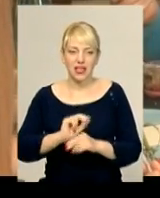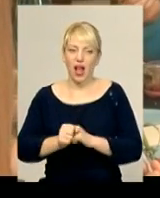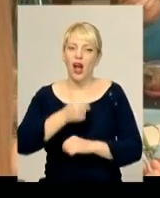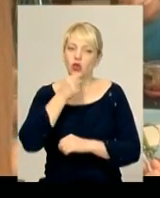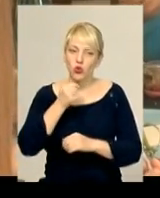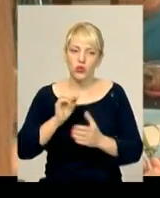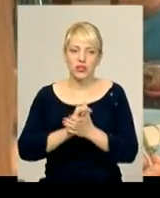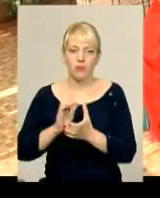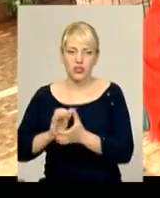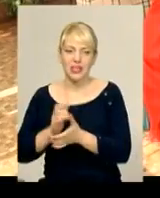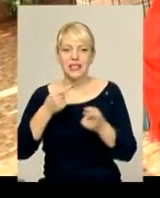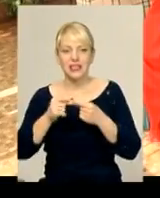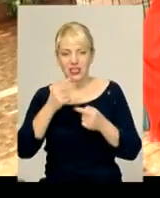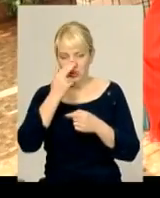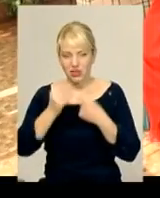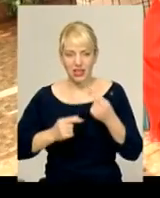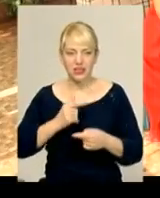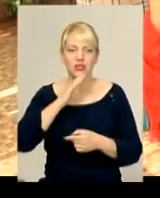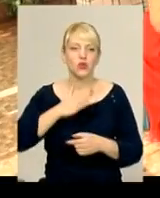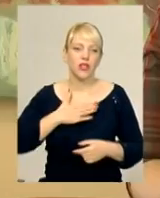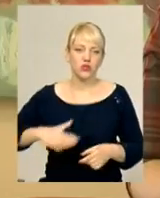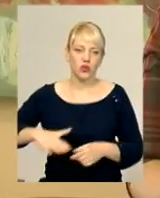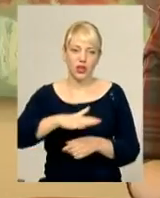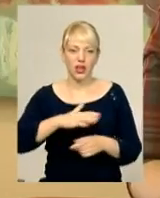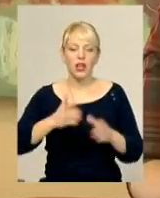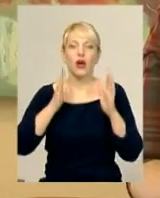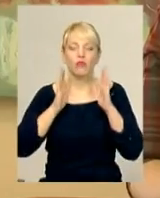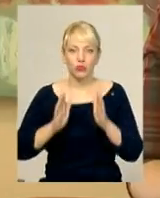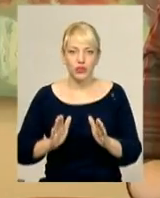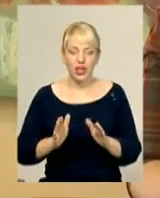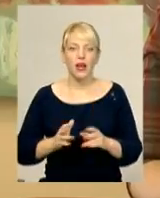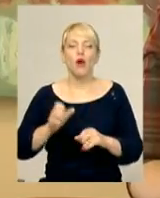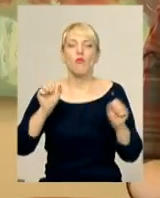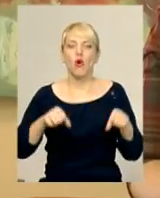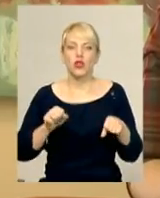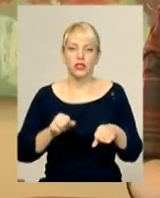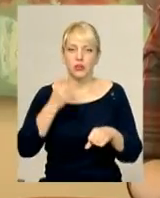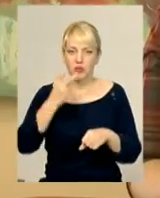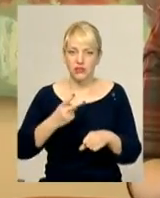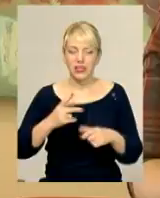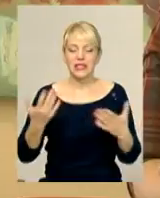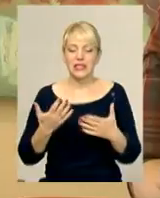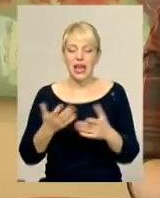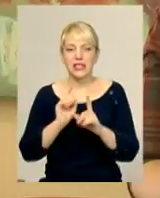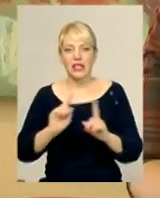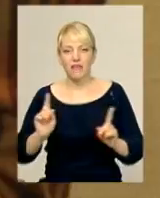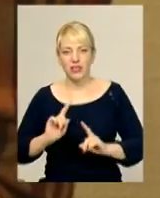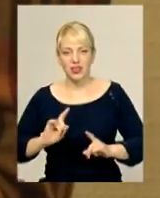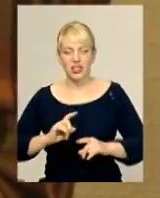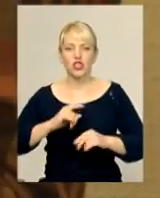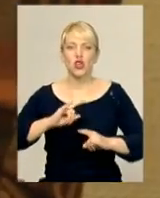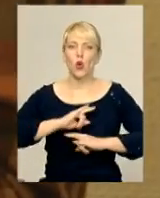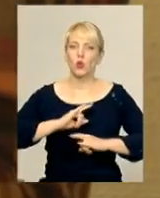познайомитися і з іншими традиціями нашого краю. Буде можливість подивитися якісь автентичні українські